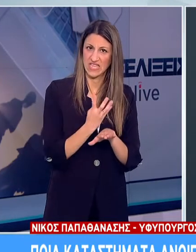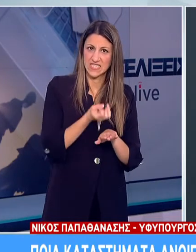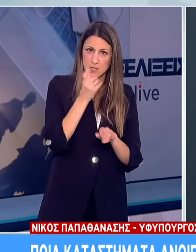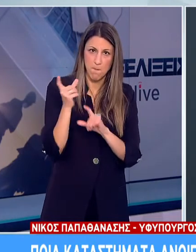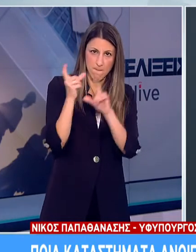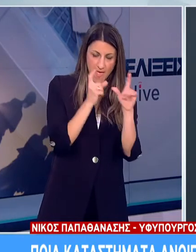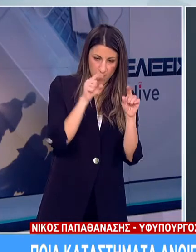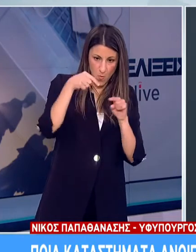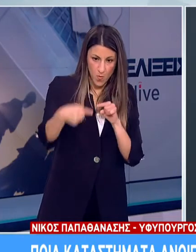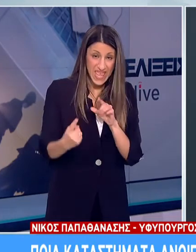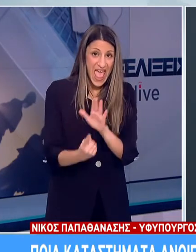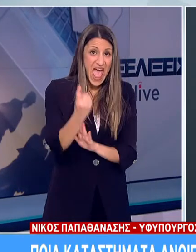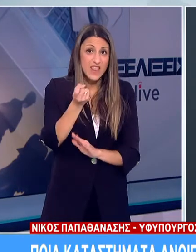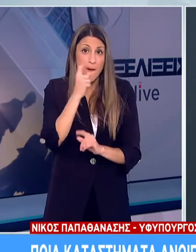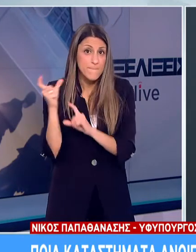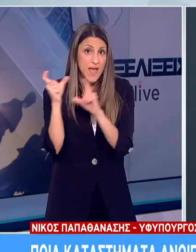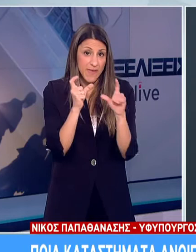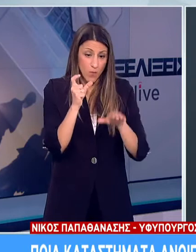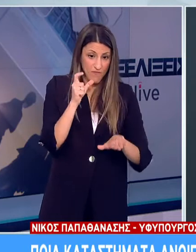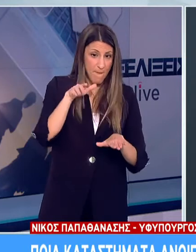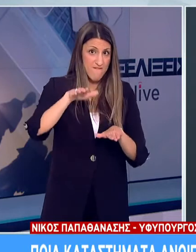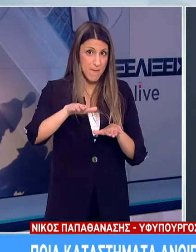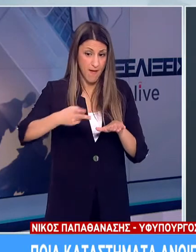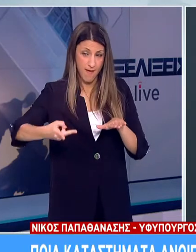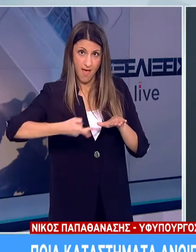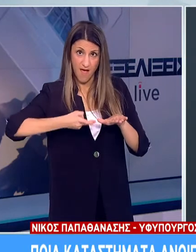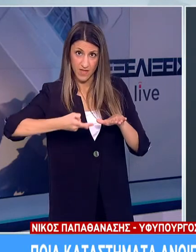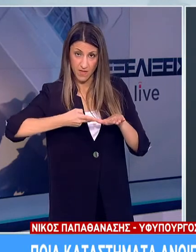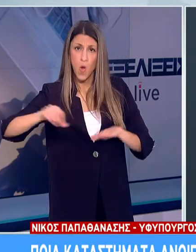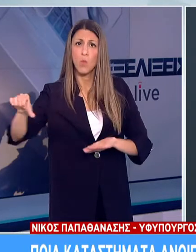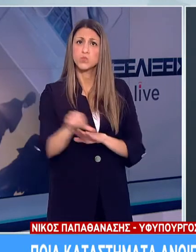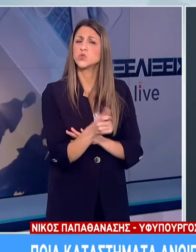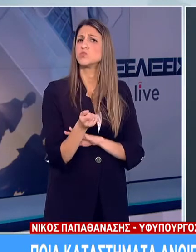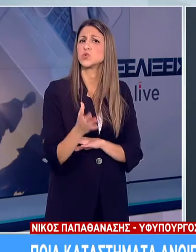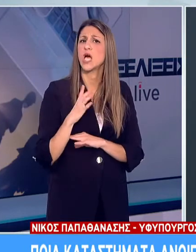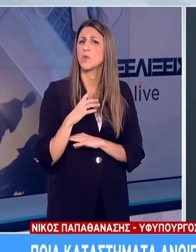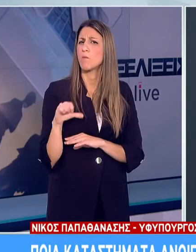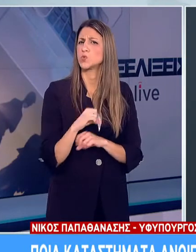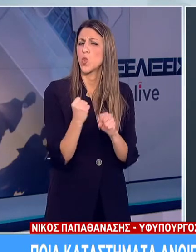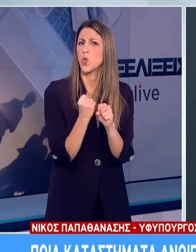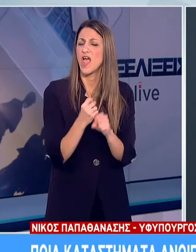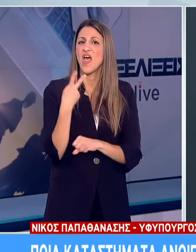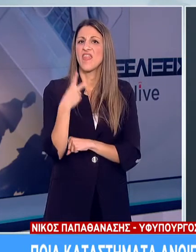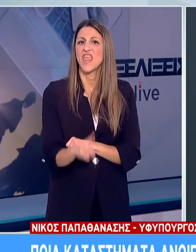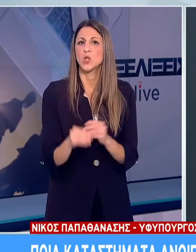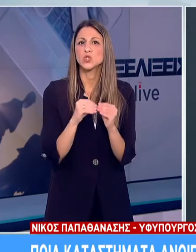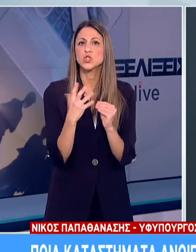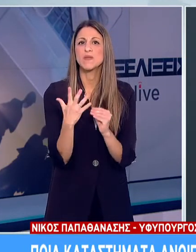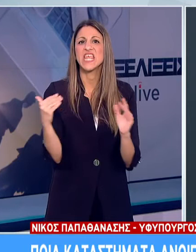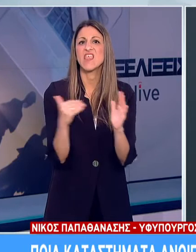Μαΐου και στο προσεχές της 2ης 11ης Μαΐου, θα έχουν επανέλθει στην εργασία τους 225.000